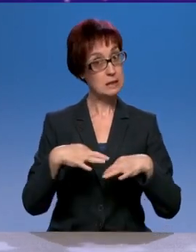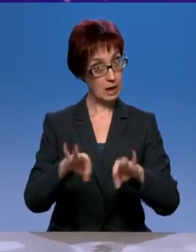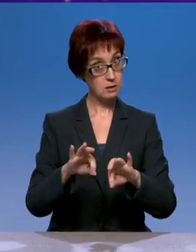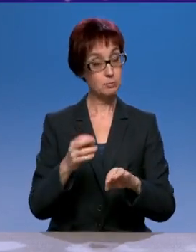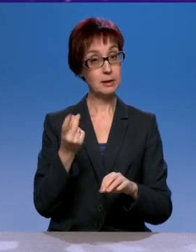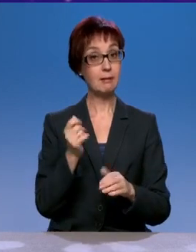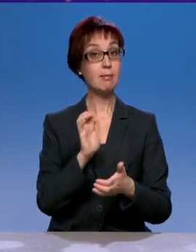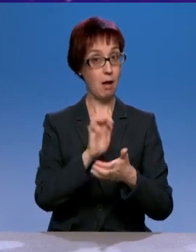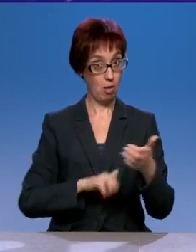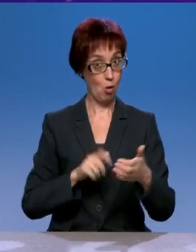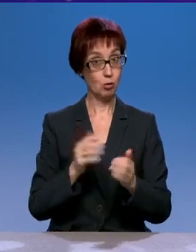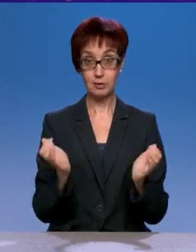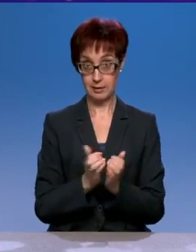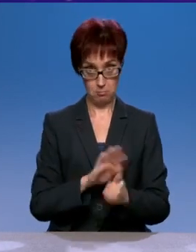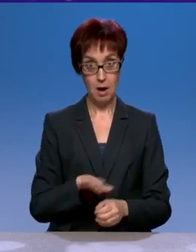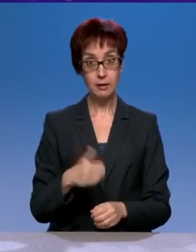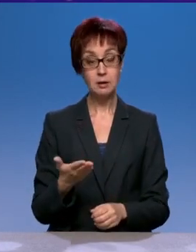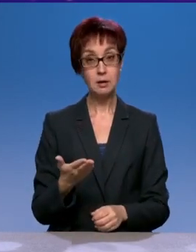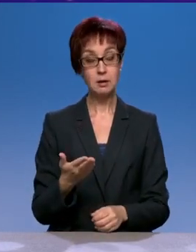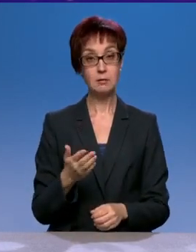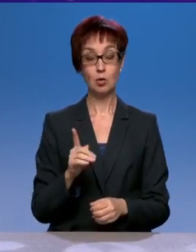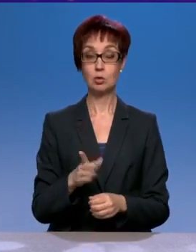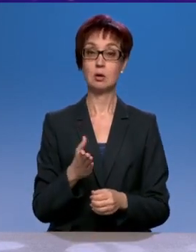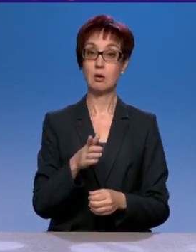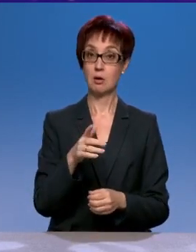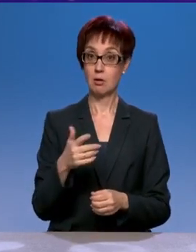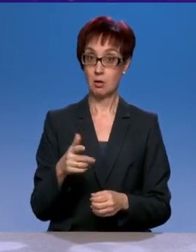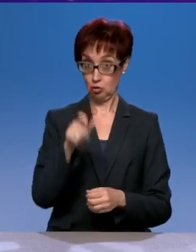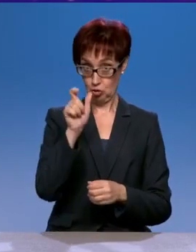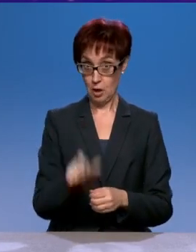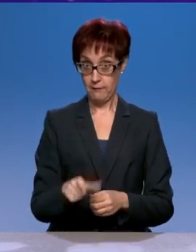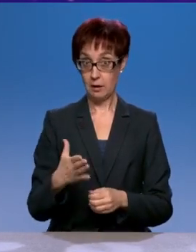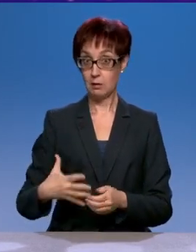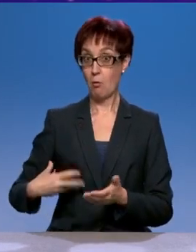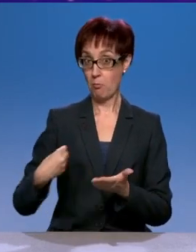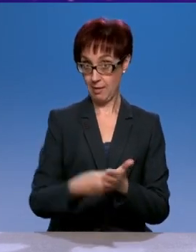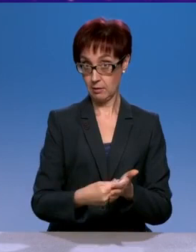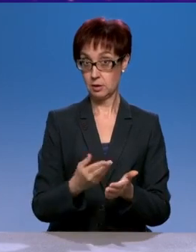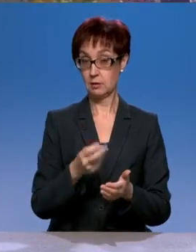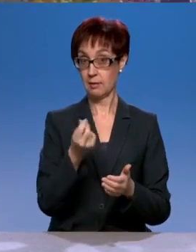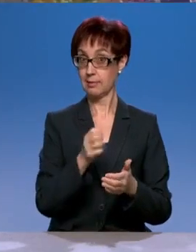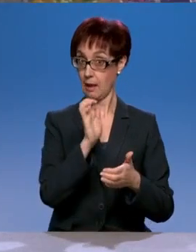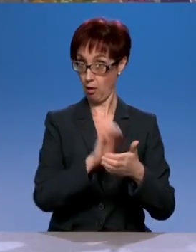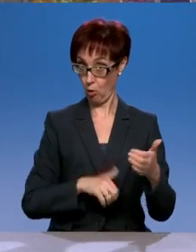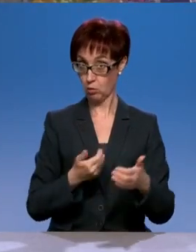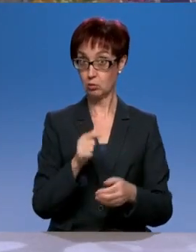за вот эти потраченные деньги требовать какого-то качества дорог? Да. Ну, скажем, транспортный налог, он не такой большой. И, пожалуй, больше это